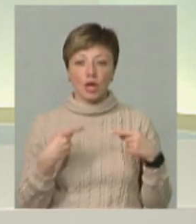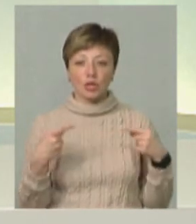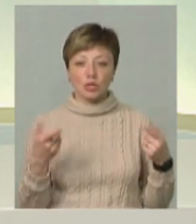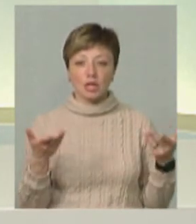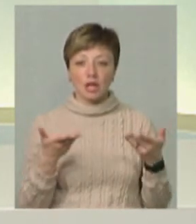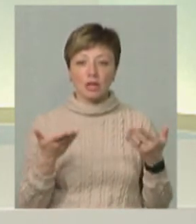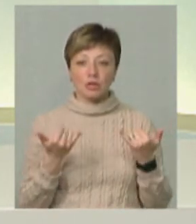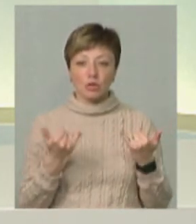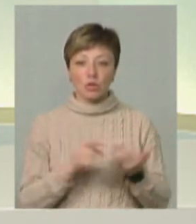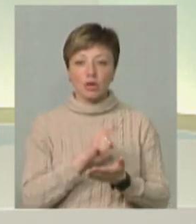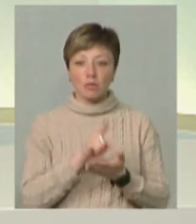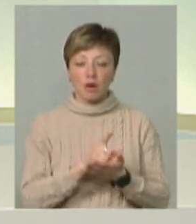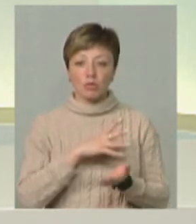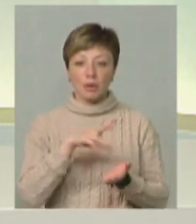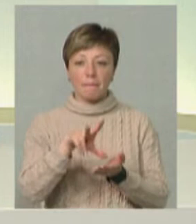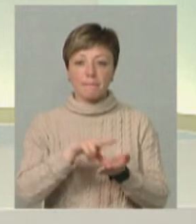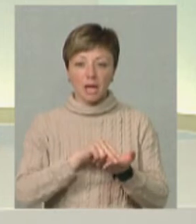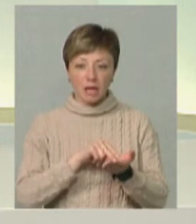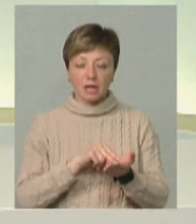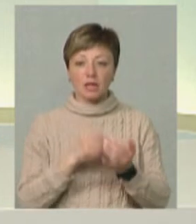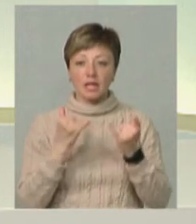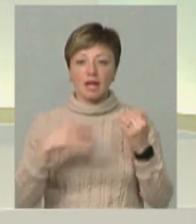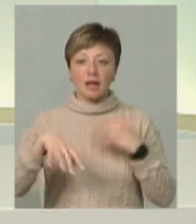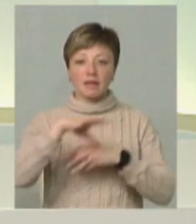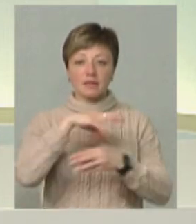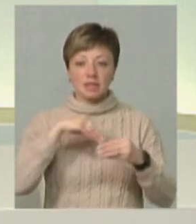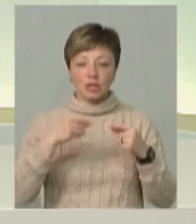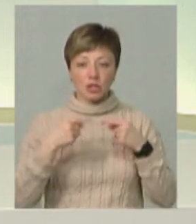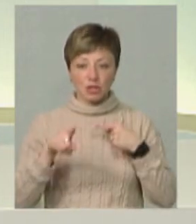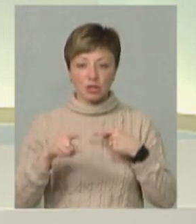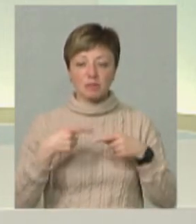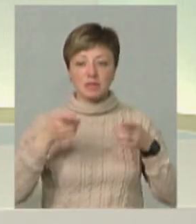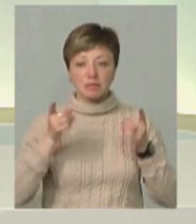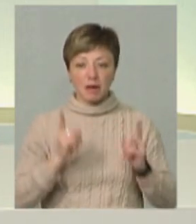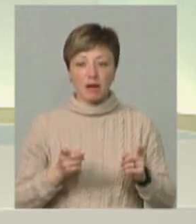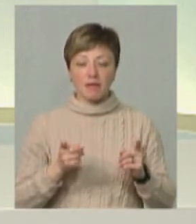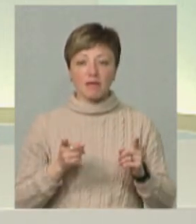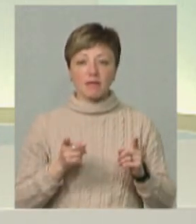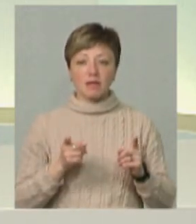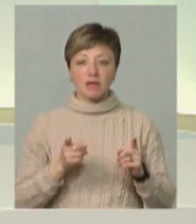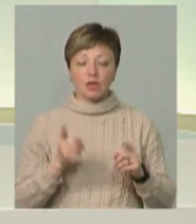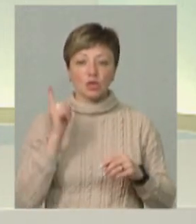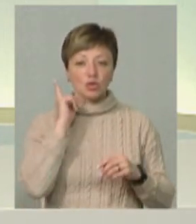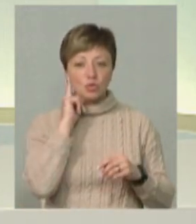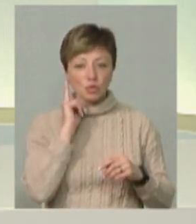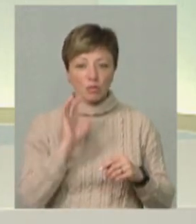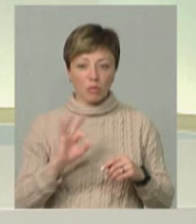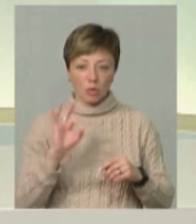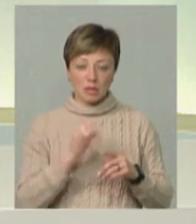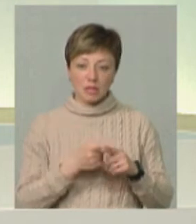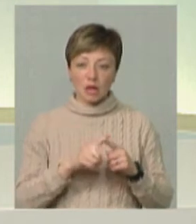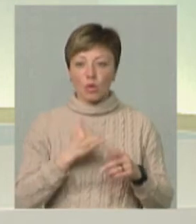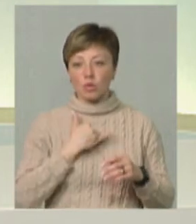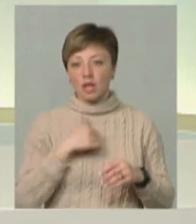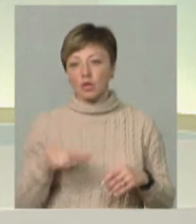сьогодні мають бути теж прикладом послужити для всіх інших. Бо ми справді деколи чуємо про це, а в нас